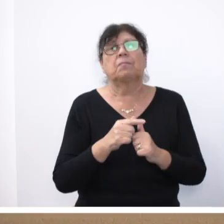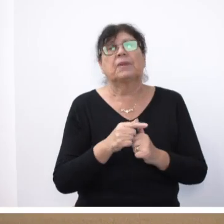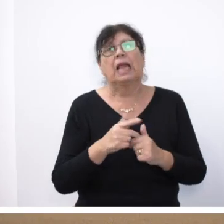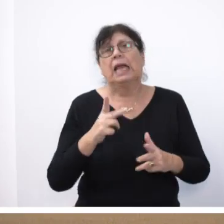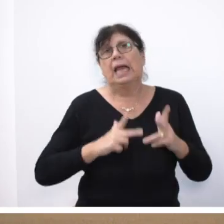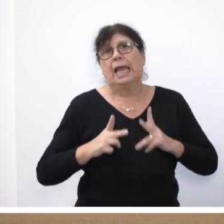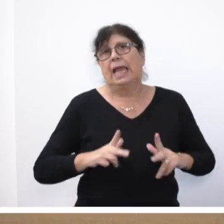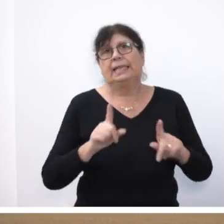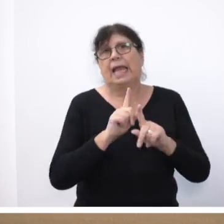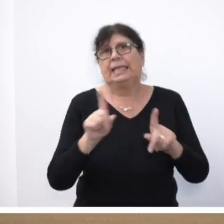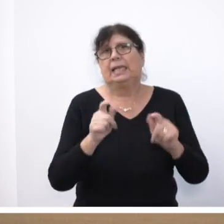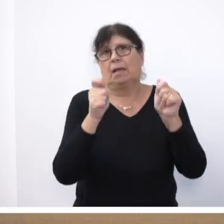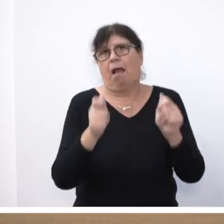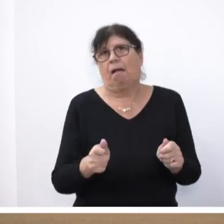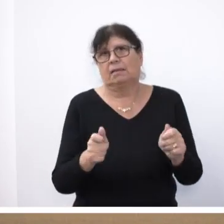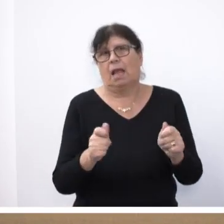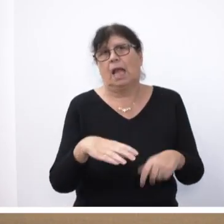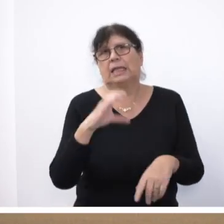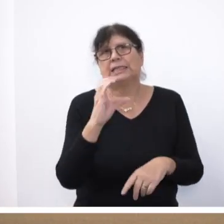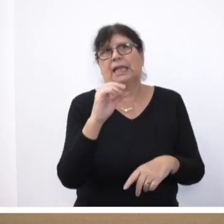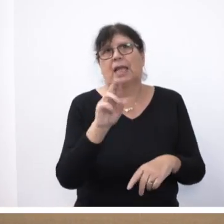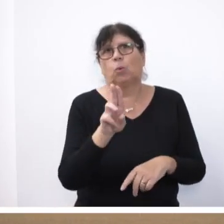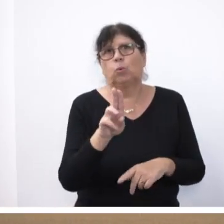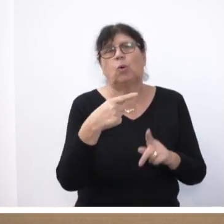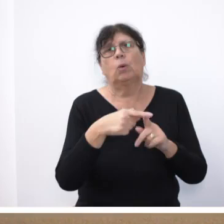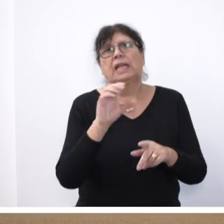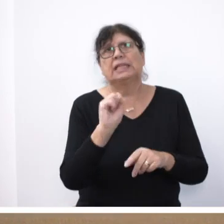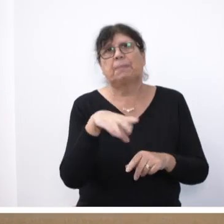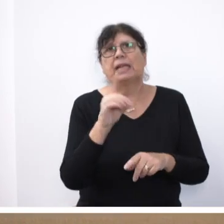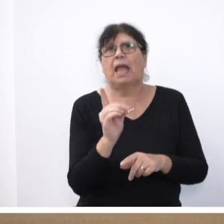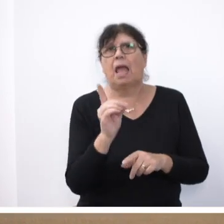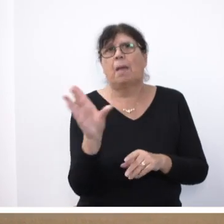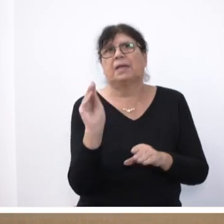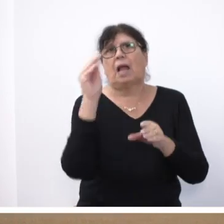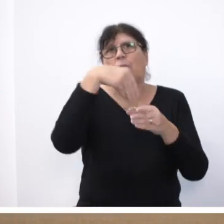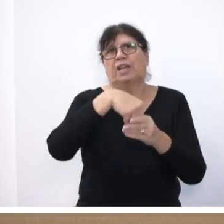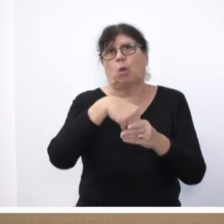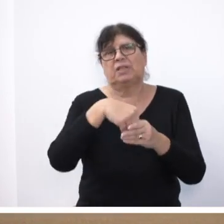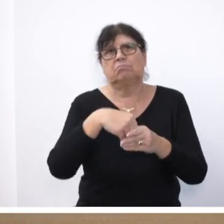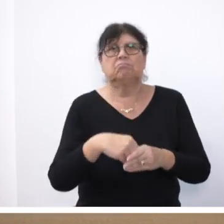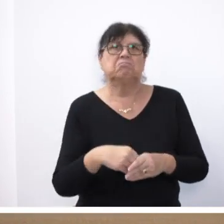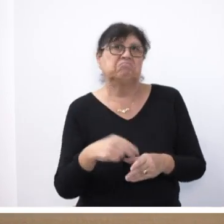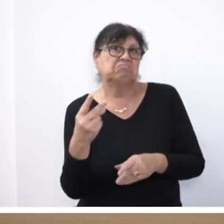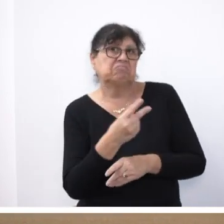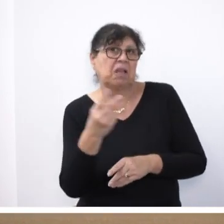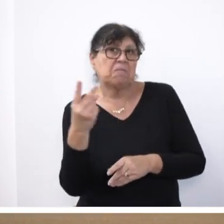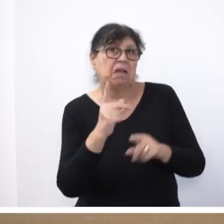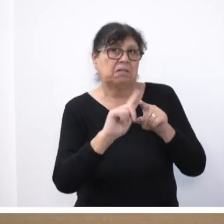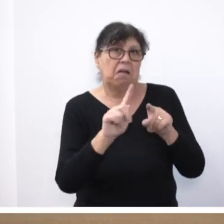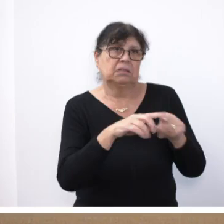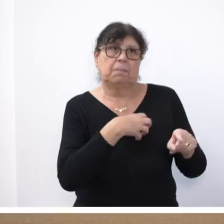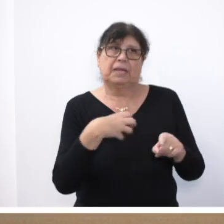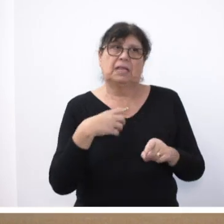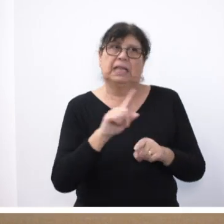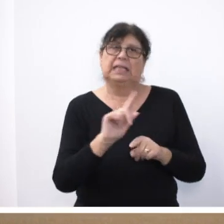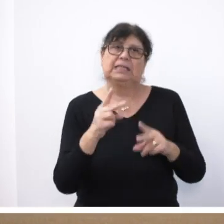leider nicht in den Antrag von CDU und SPD eingebunden worden, also so wichtig schielt es den beiden anderen Fraktionen dann auch nicht,